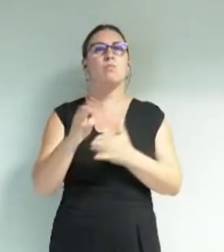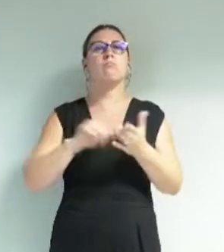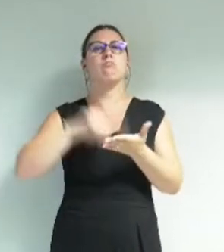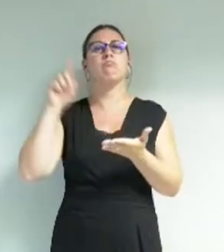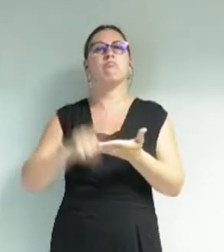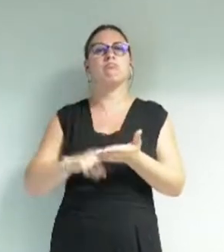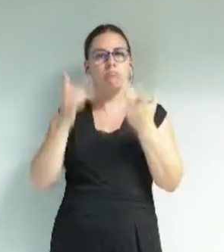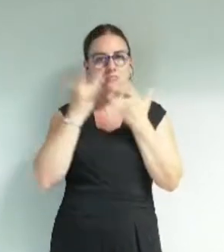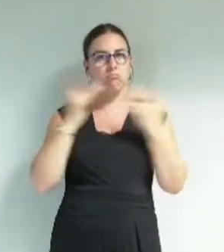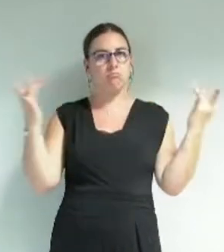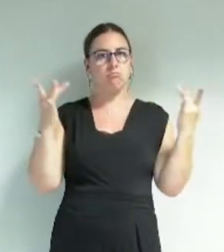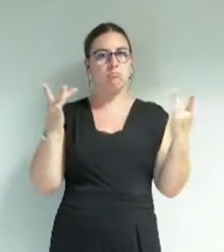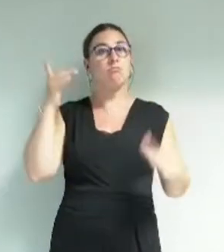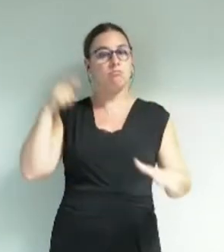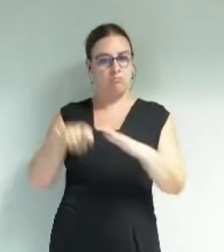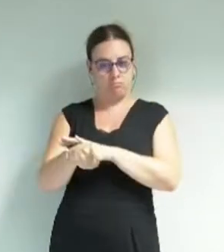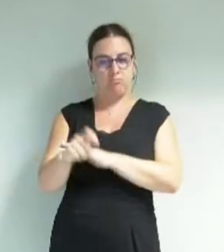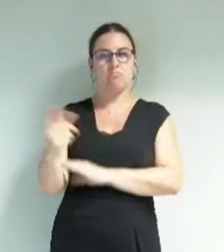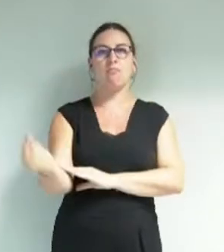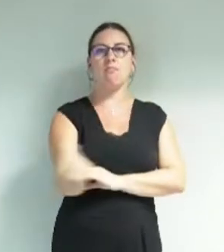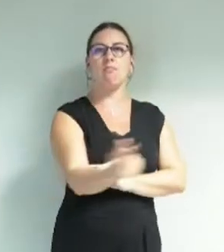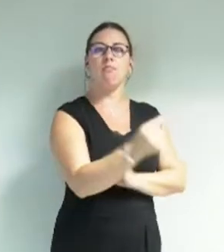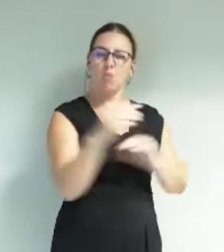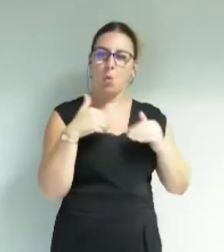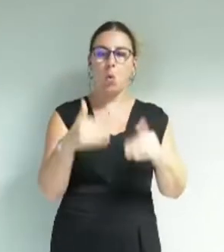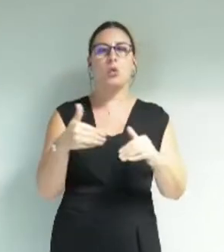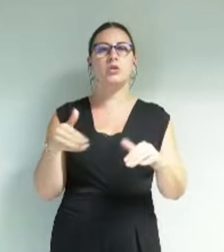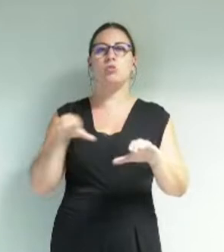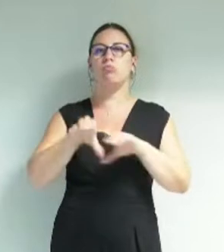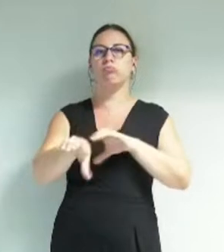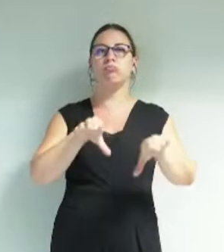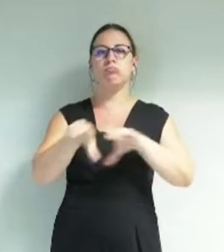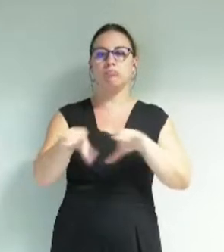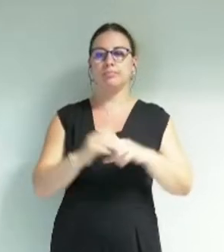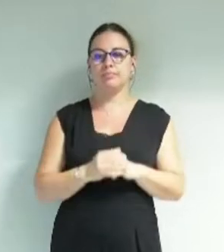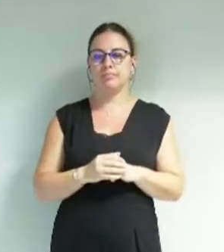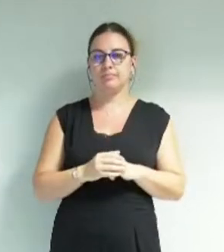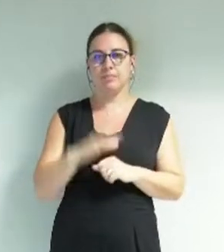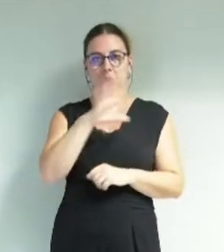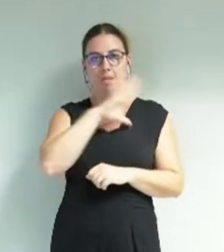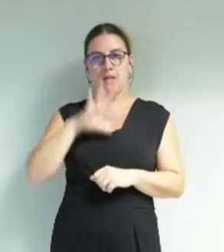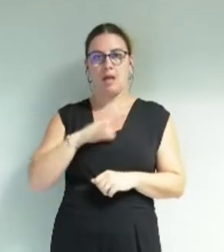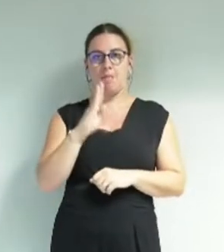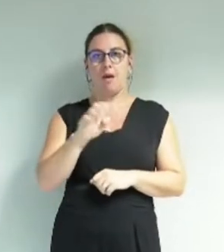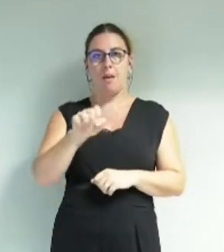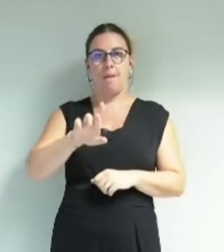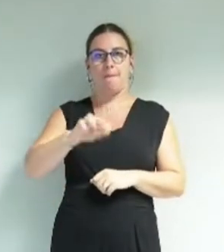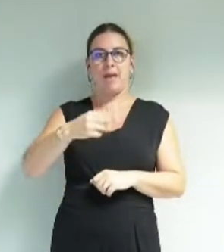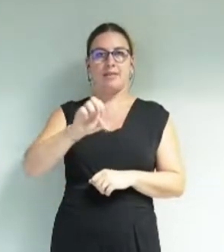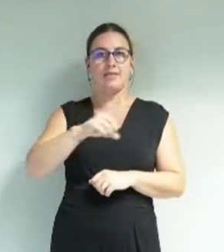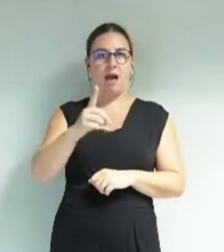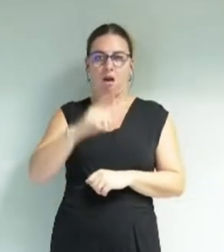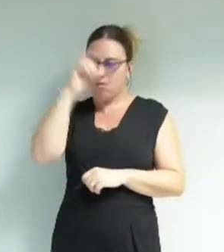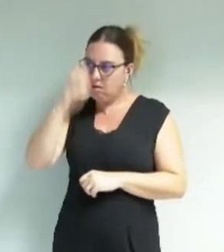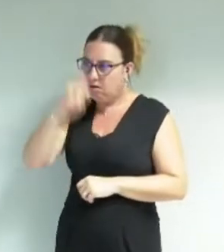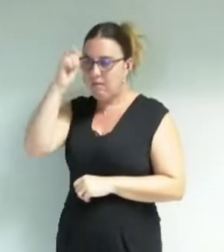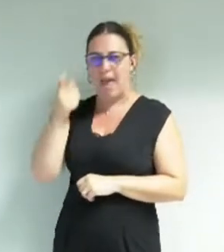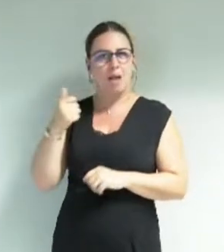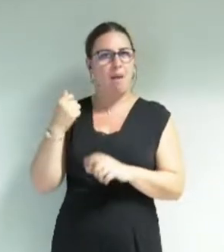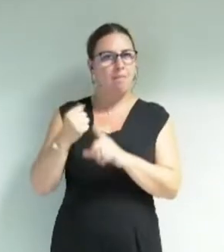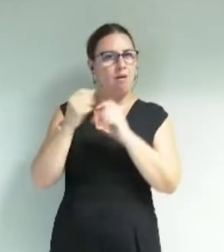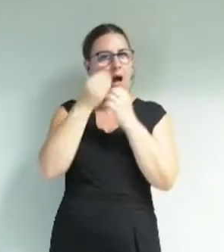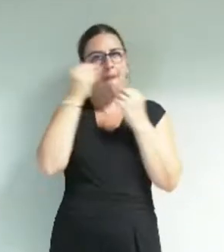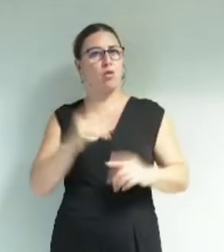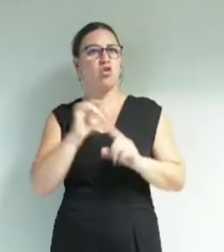dont les subventions aux acteurs culturels. Je salue ici Corinne Bernard, qui n'a jamais baissé les bras, alors que oui,